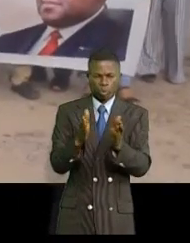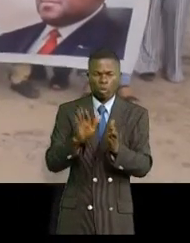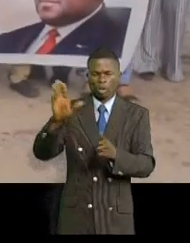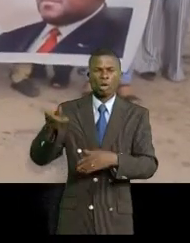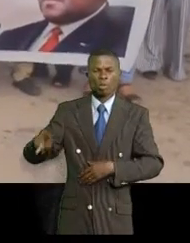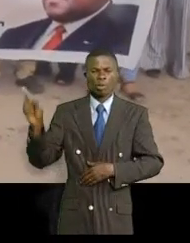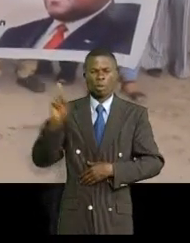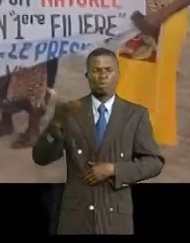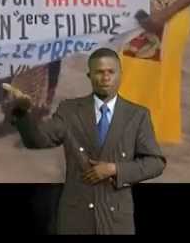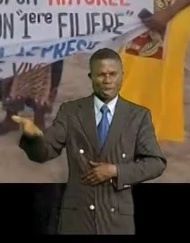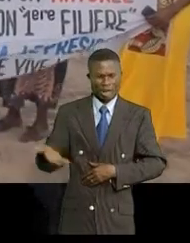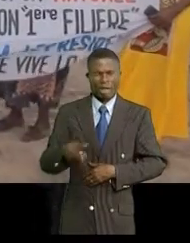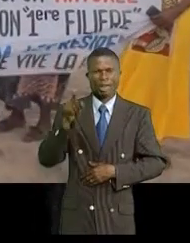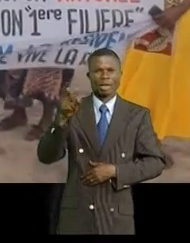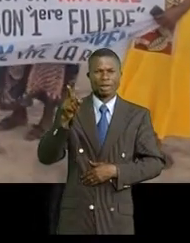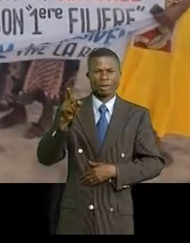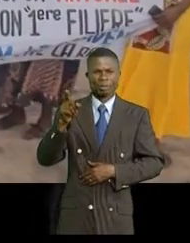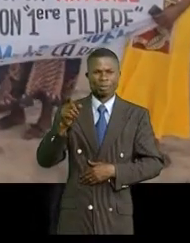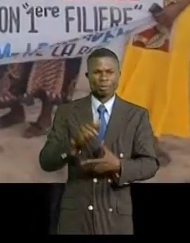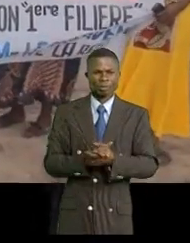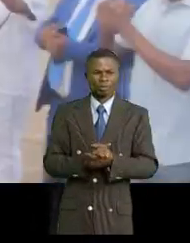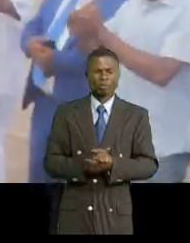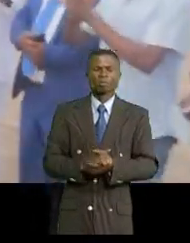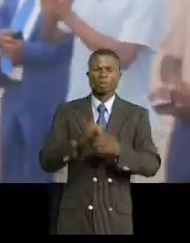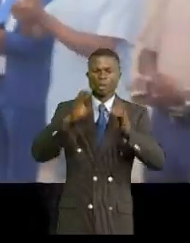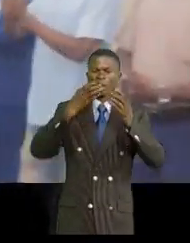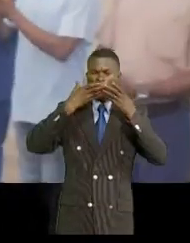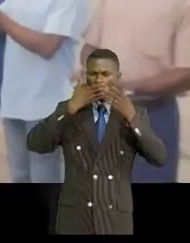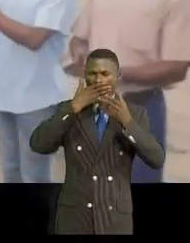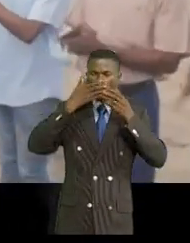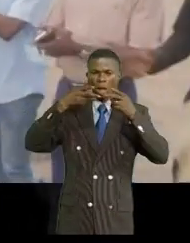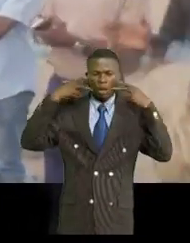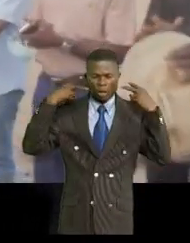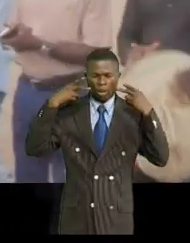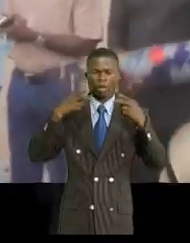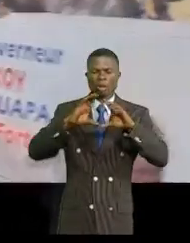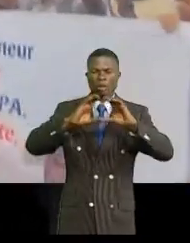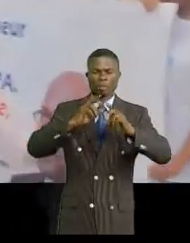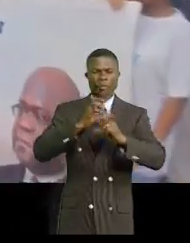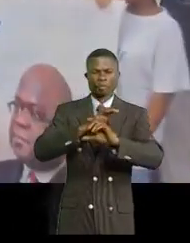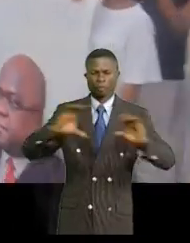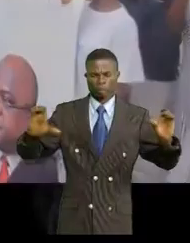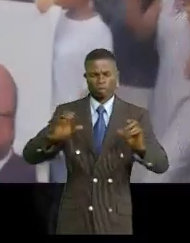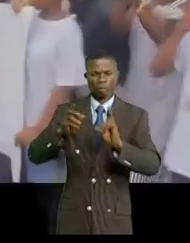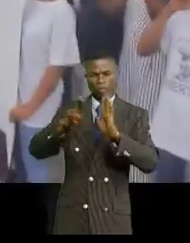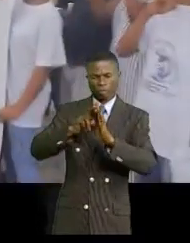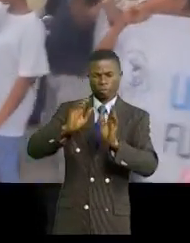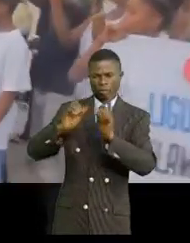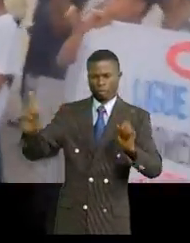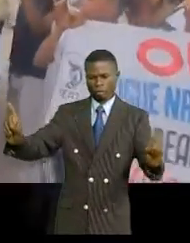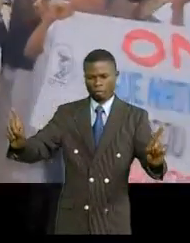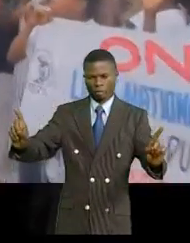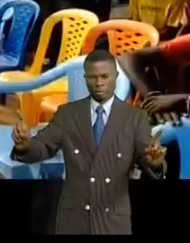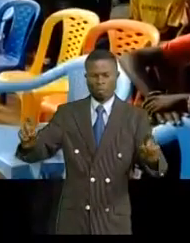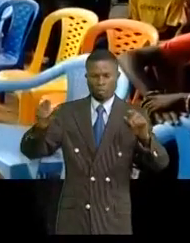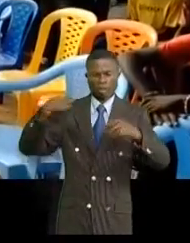sont venus l'accueillir Mesures barrières respectées Répondant aux questions de journaliste le chef de l'exécutif provincial a fait